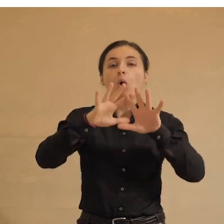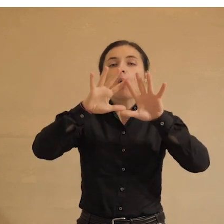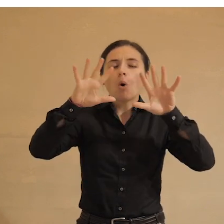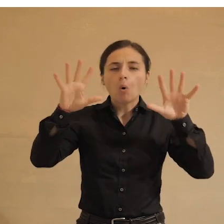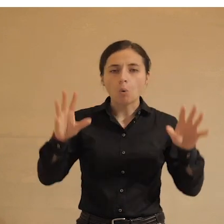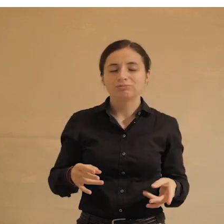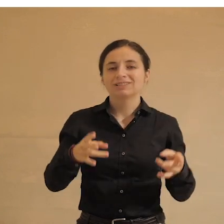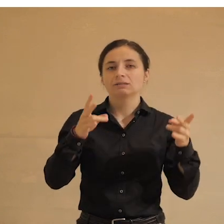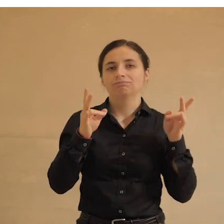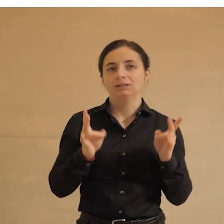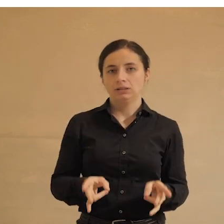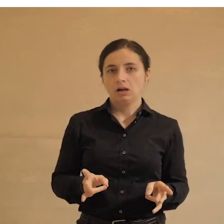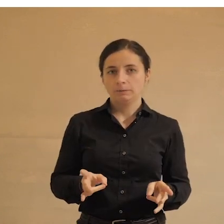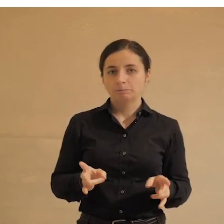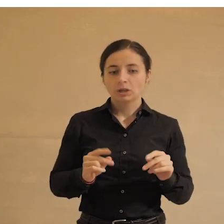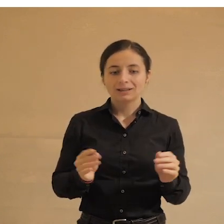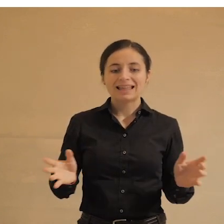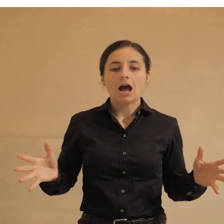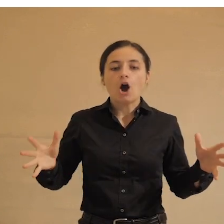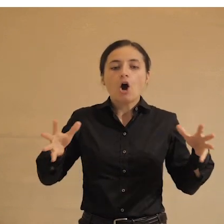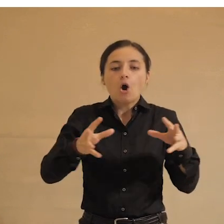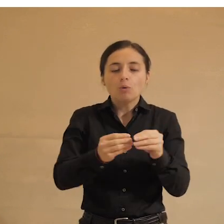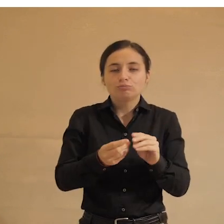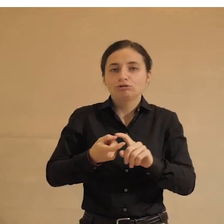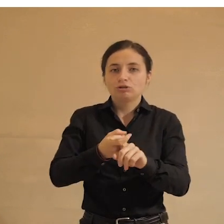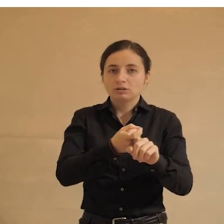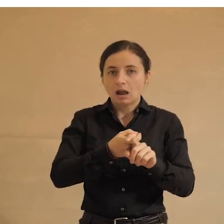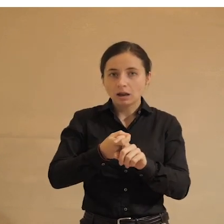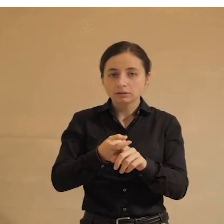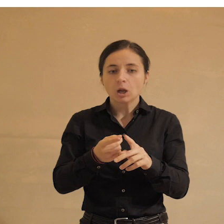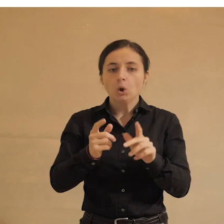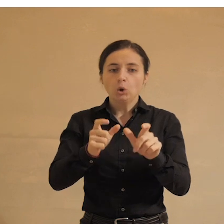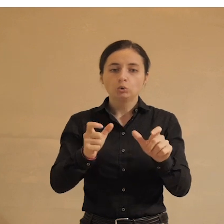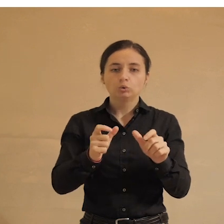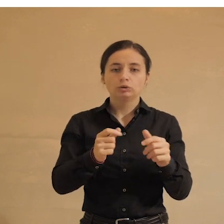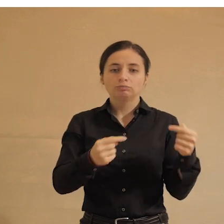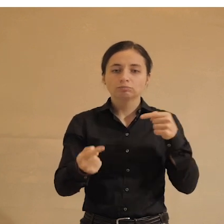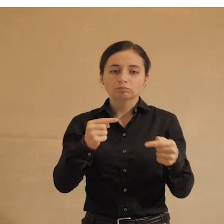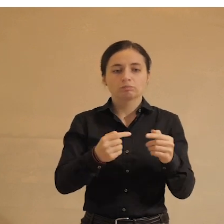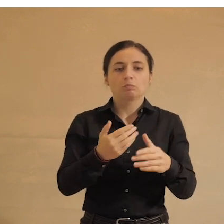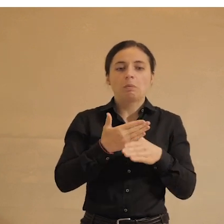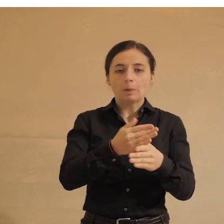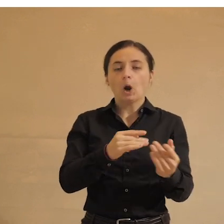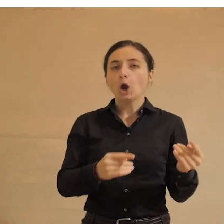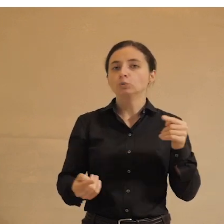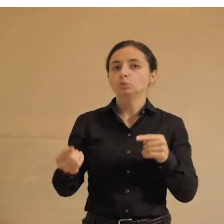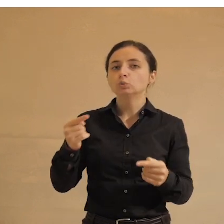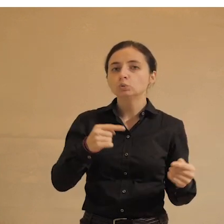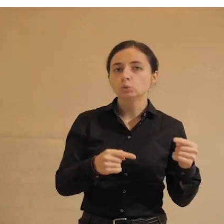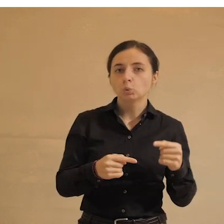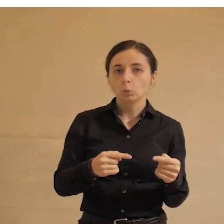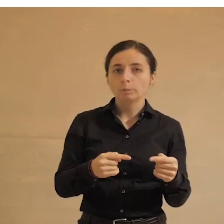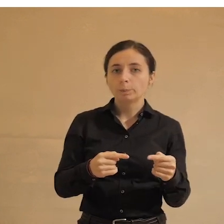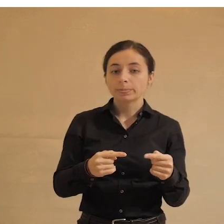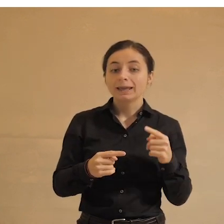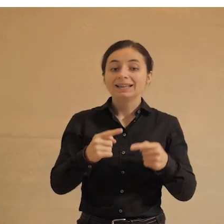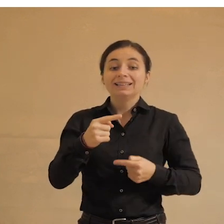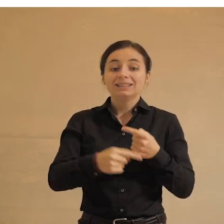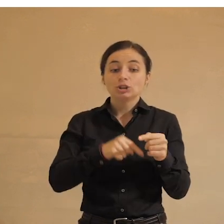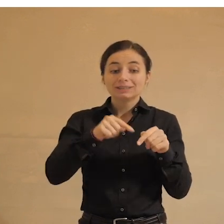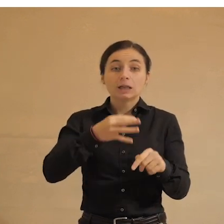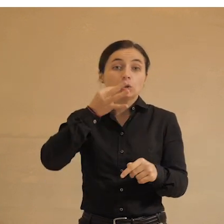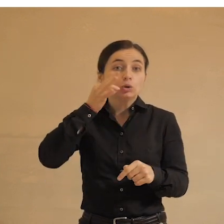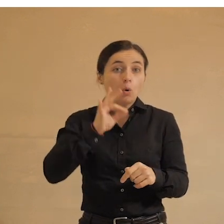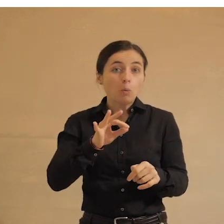беды. Общая беда объединяет, люди как-никак стараются все-таки помогать друг другу. И, соответственно, через этот